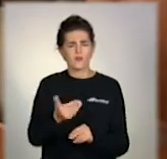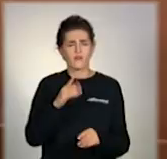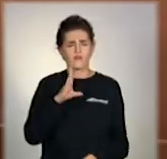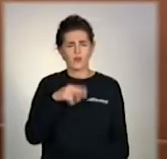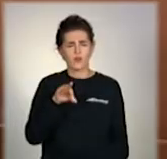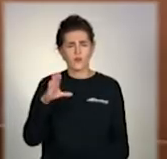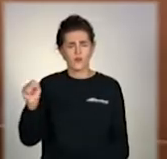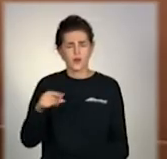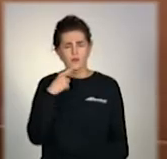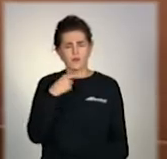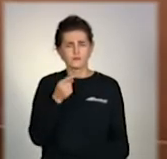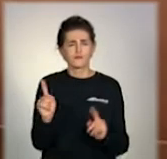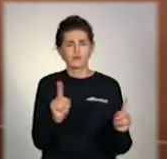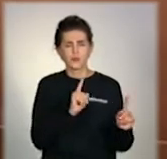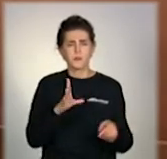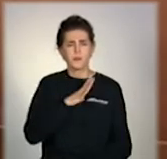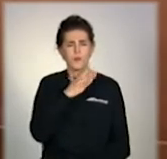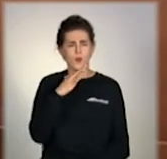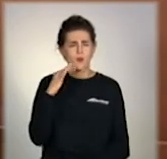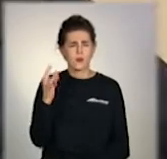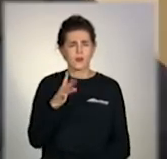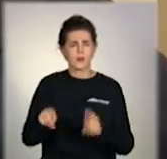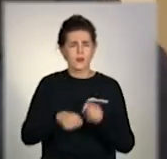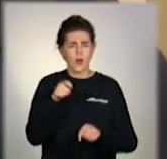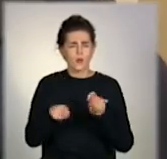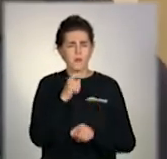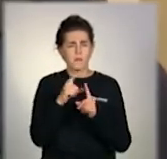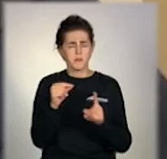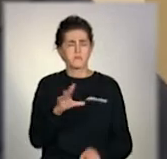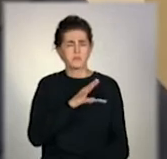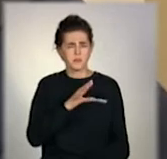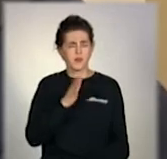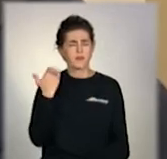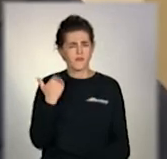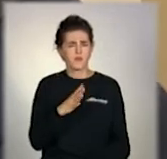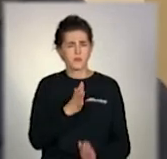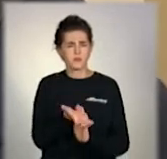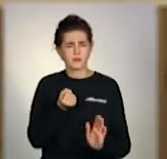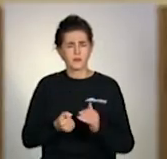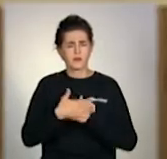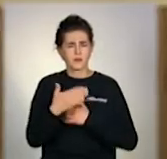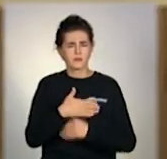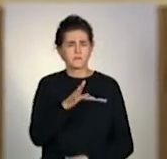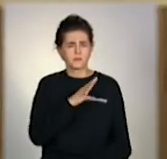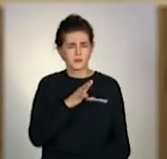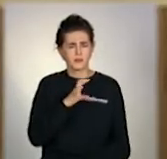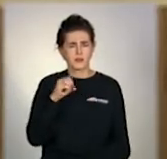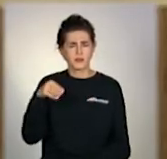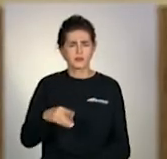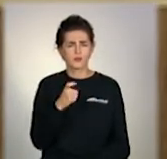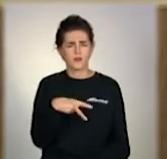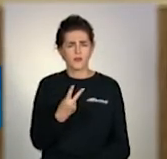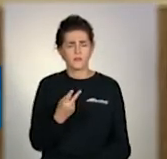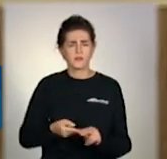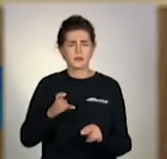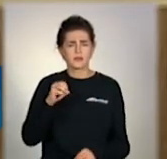акцентує, підозрювана неодноразово порушувала правила дорожнього руху, за що отримувала покарання. Зокрема, за статтею 122,